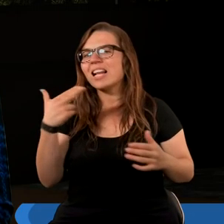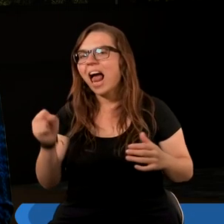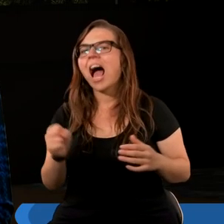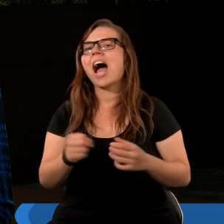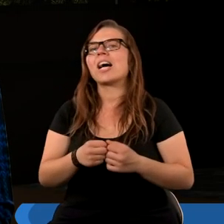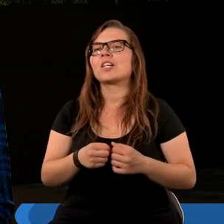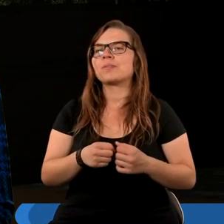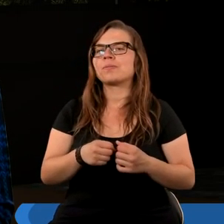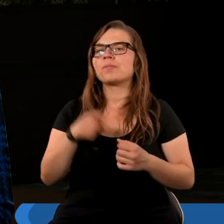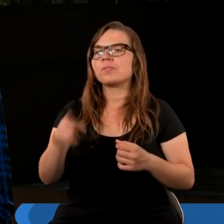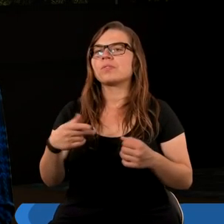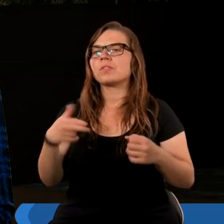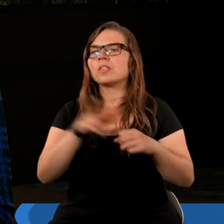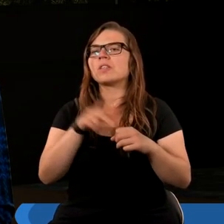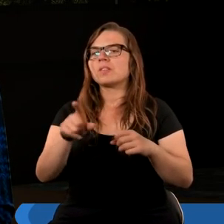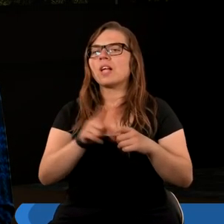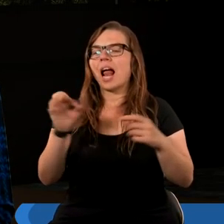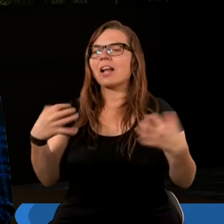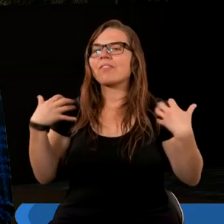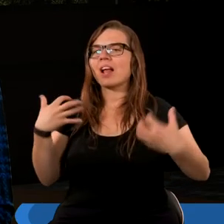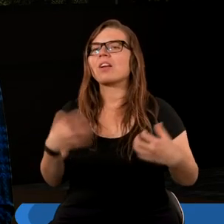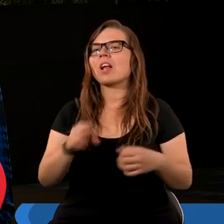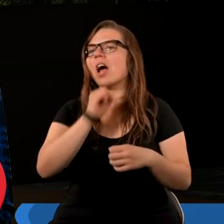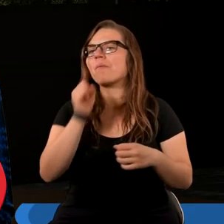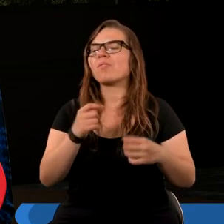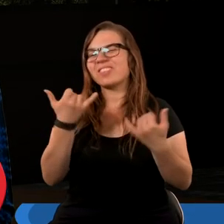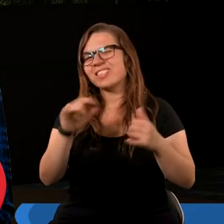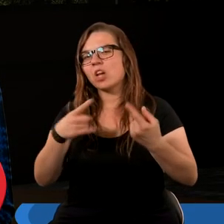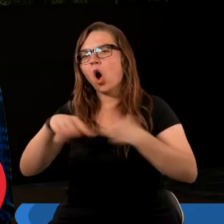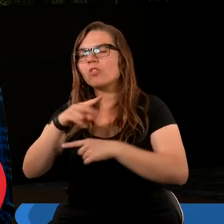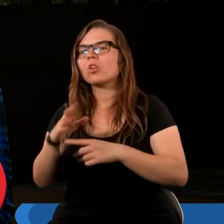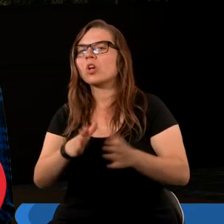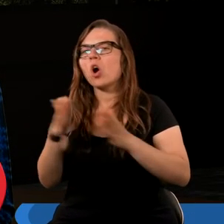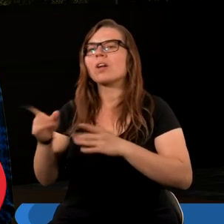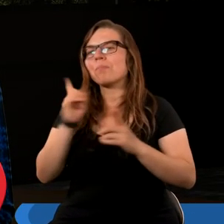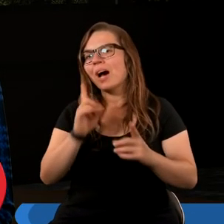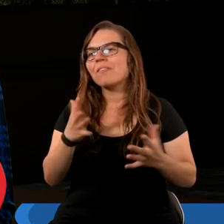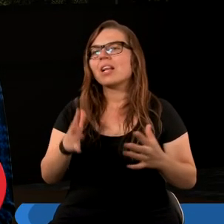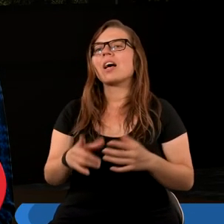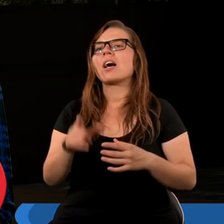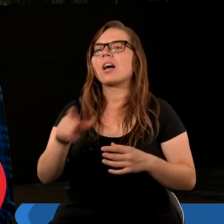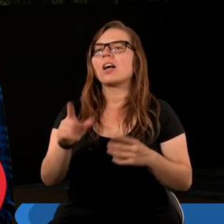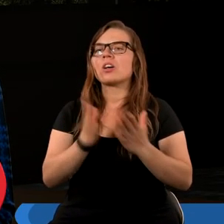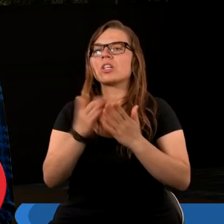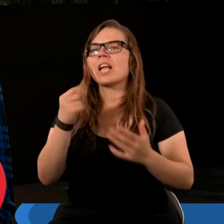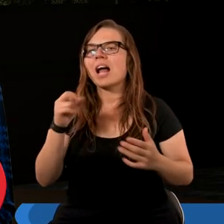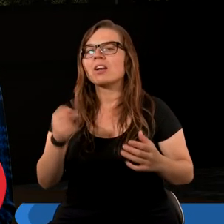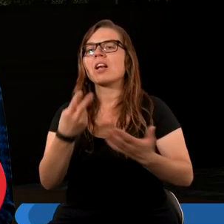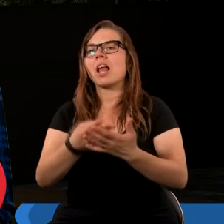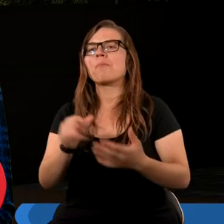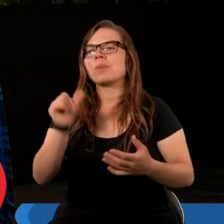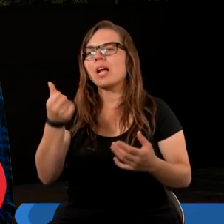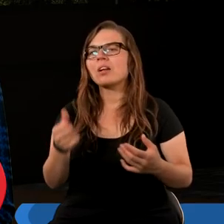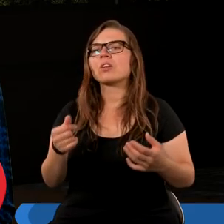Daniel miał sen o czterech zwierzętach. W odwrotnej kolejności, co prawda, bo u Daniela lew był